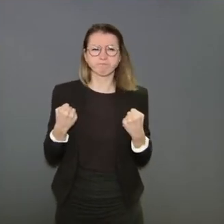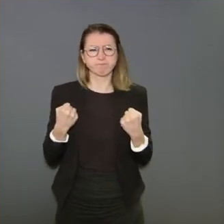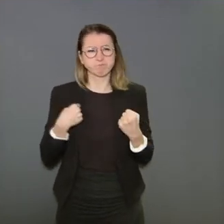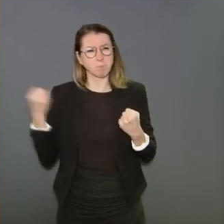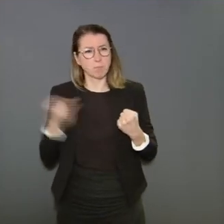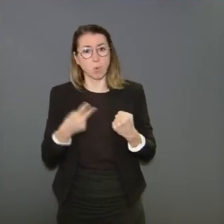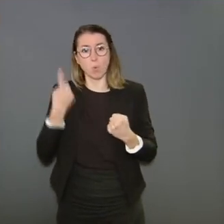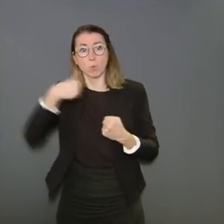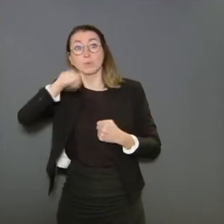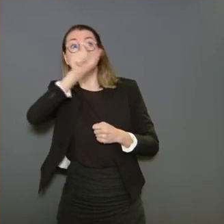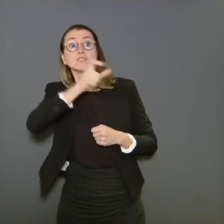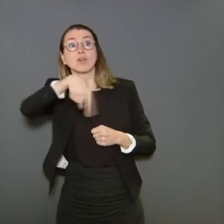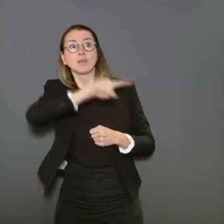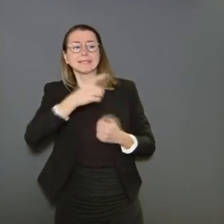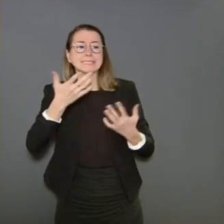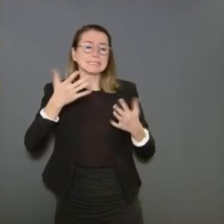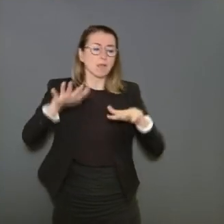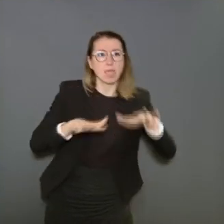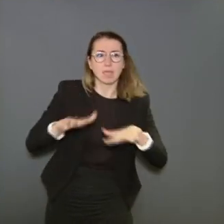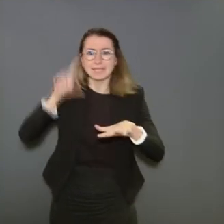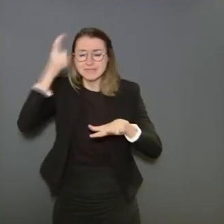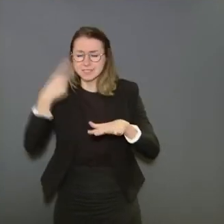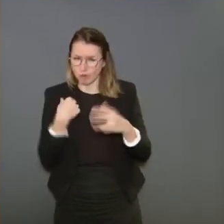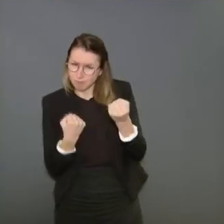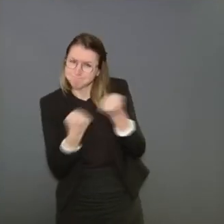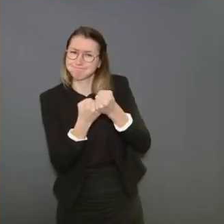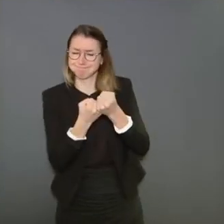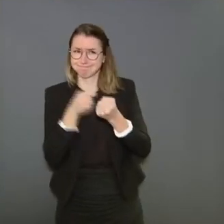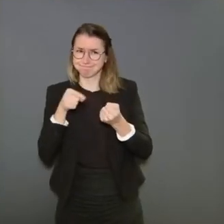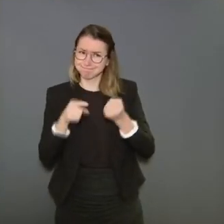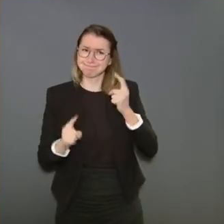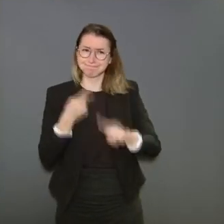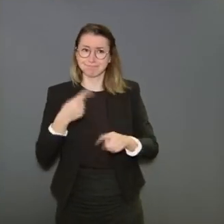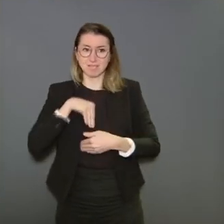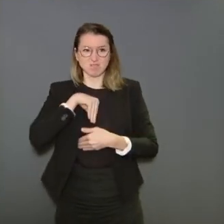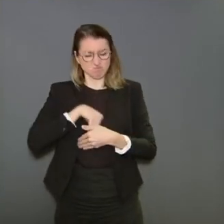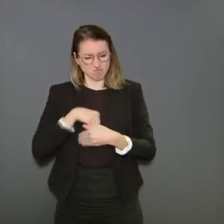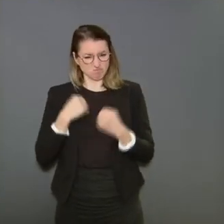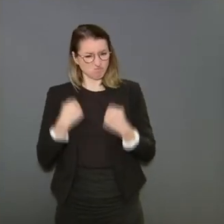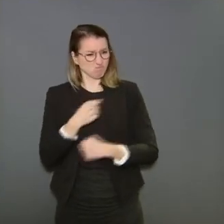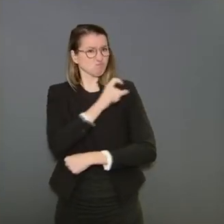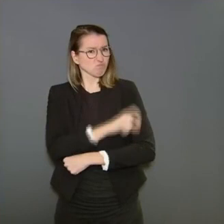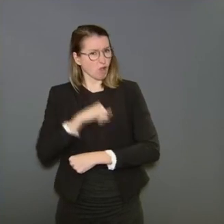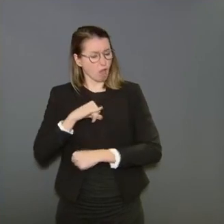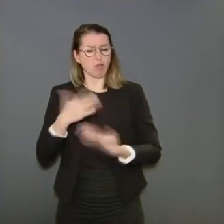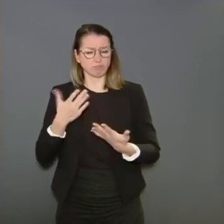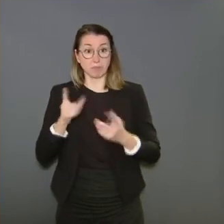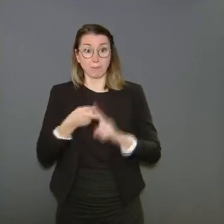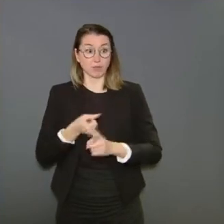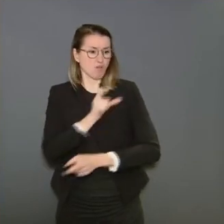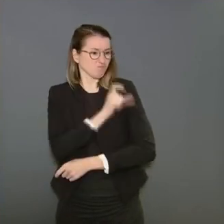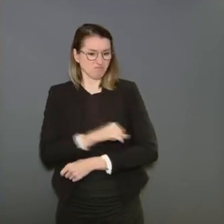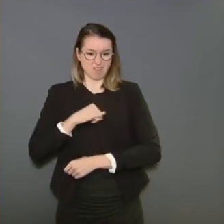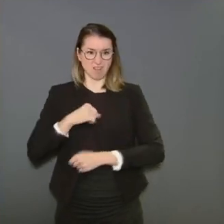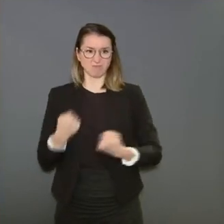personne peut s'appuyer. Partagez vos forces et partagez vos énergies. Et ça peut sembler des